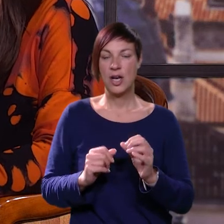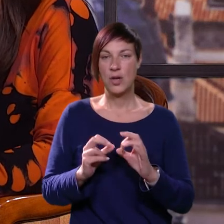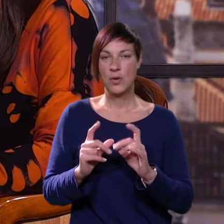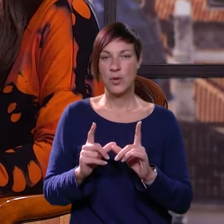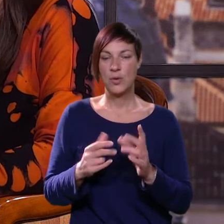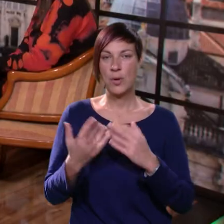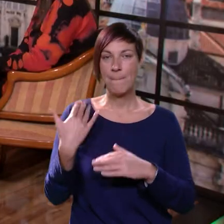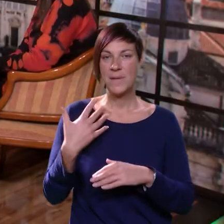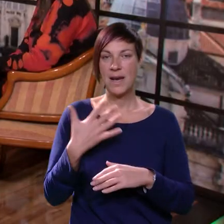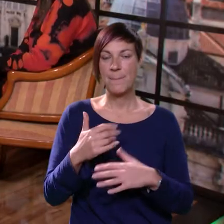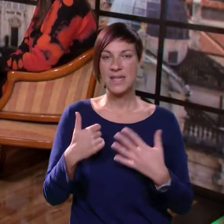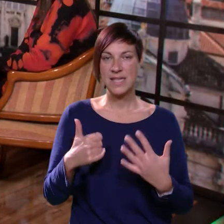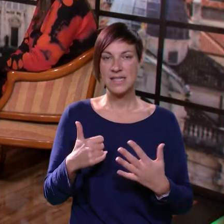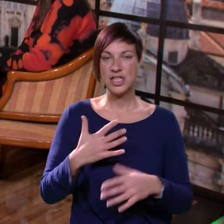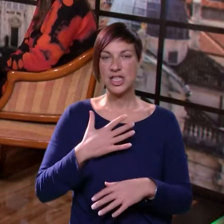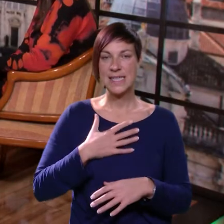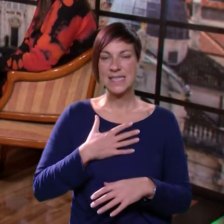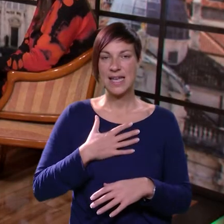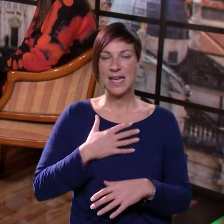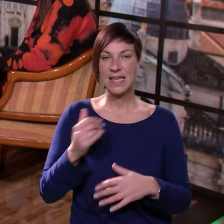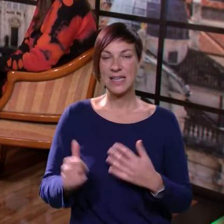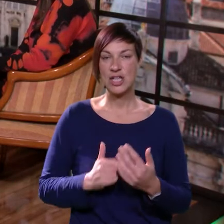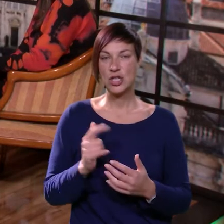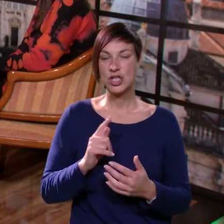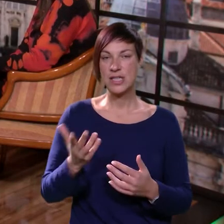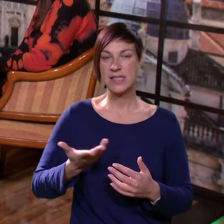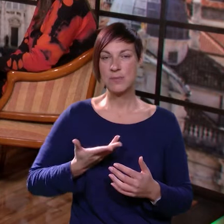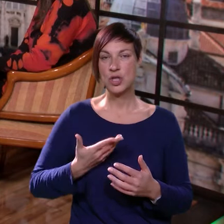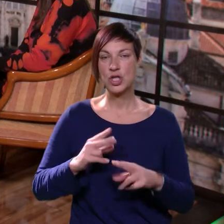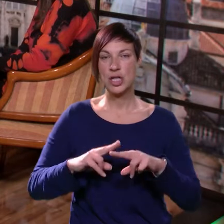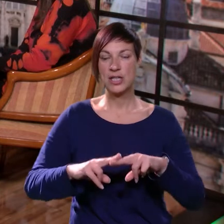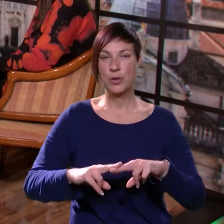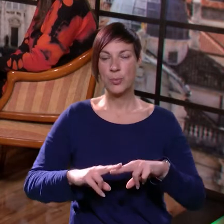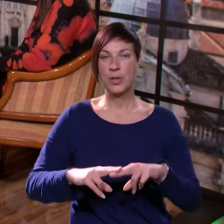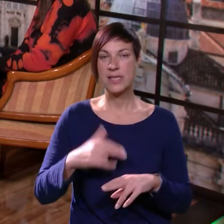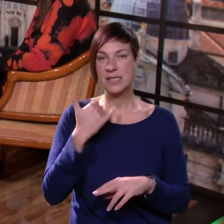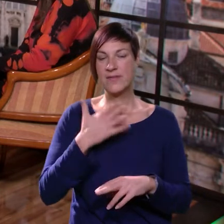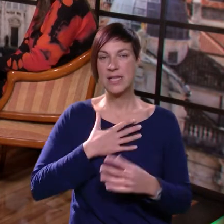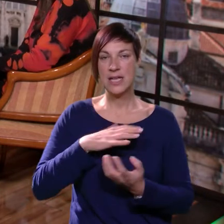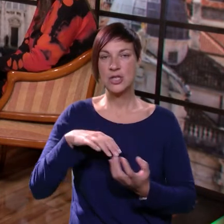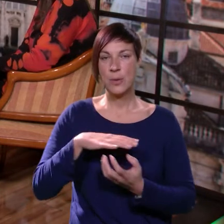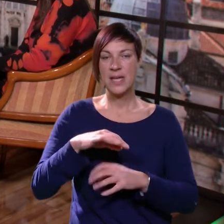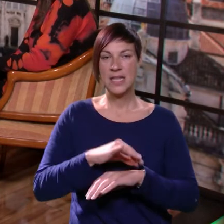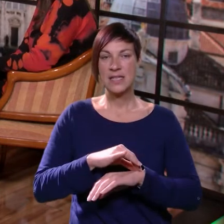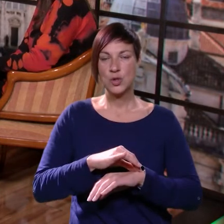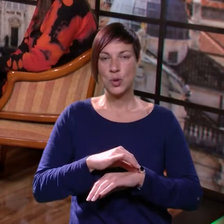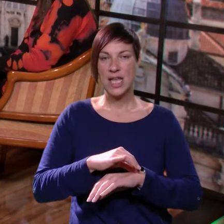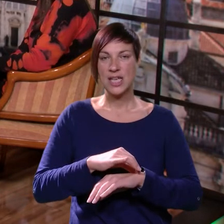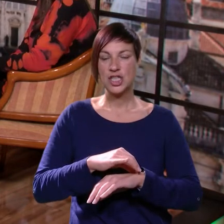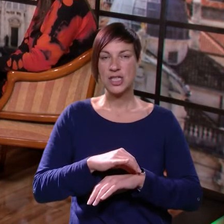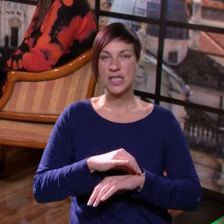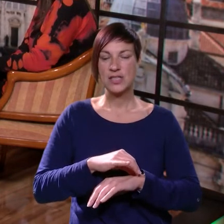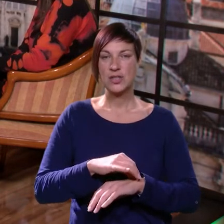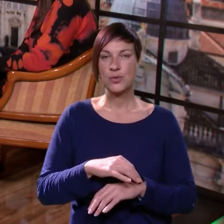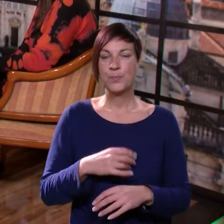Loru? Glukoza je bila 56, a još nismo došli tad do bolnica, da sam zvola našu obiteljsku liječnicu,